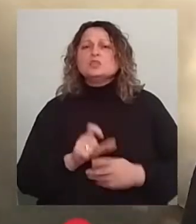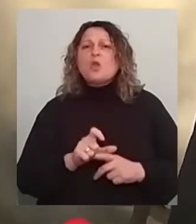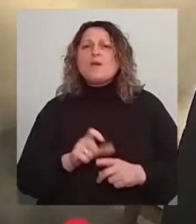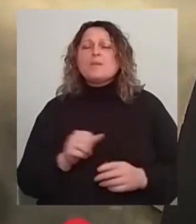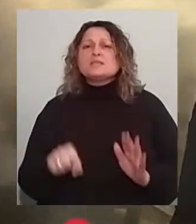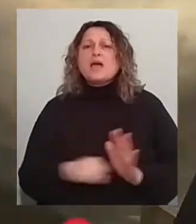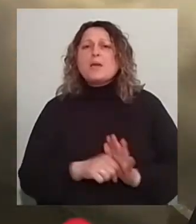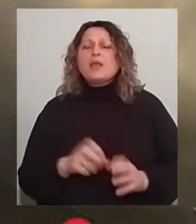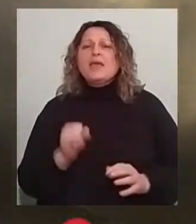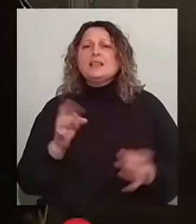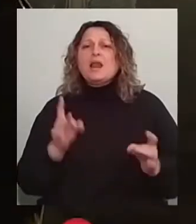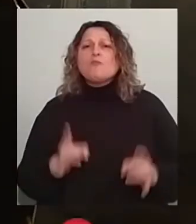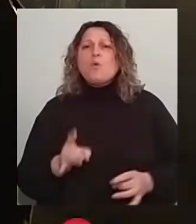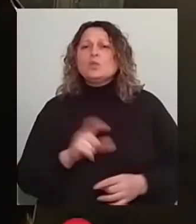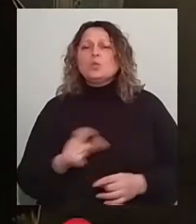травмованих немає.